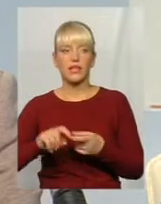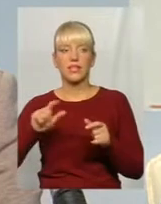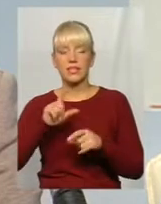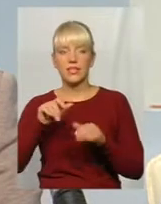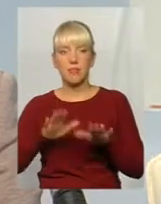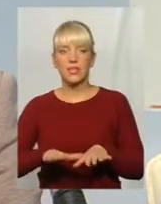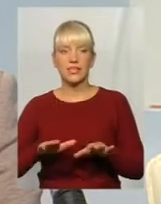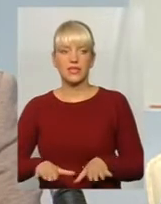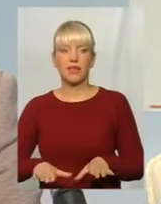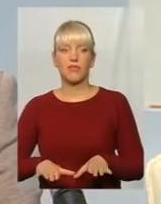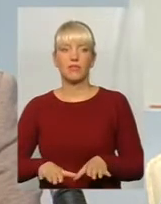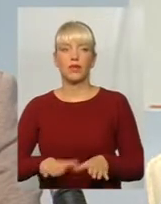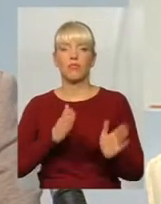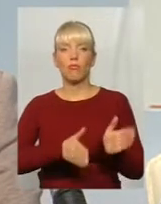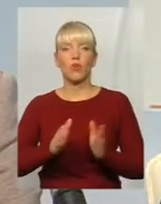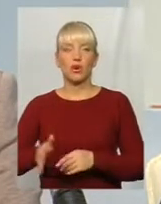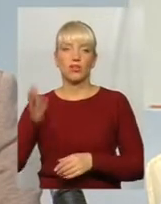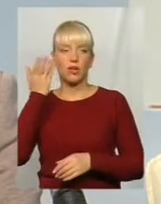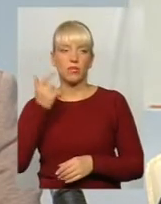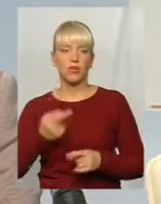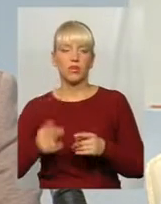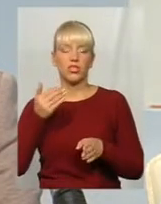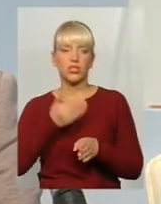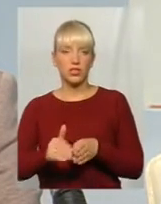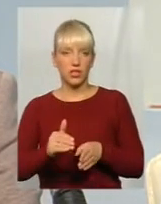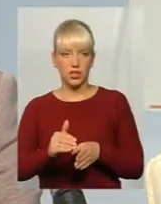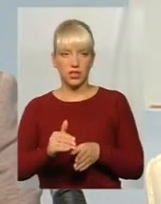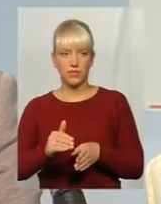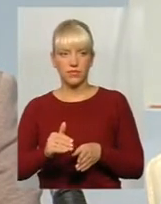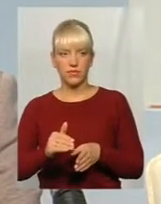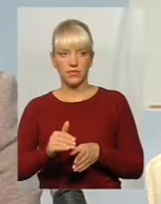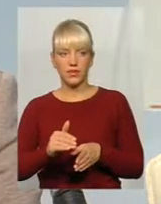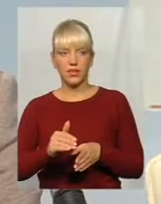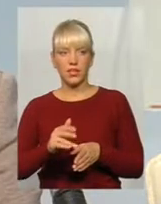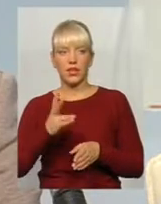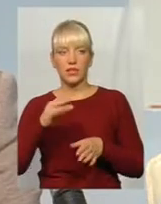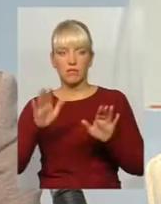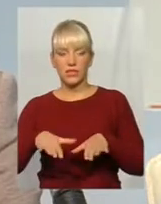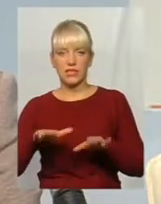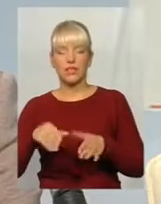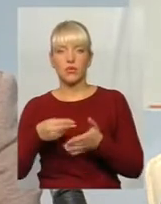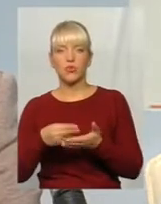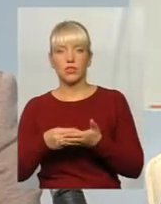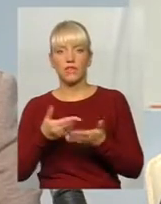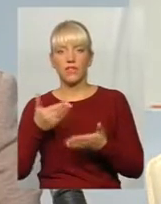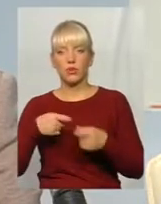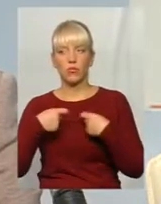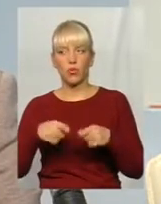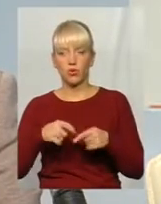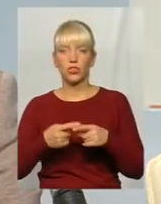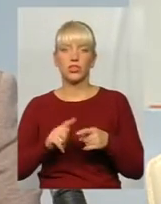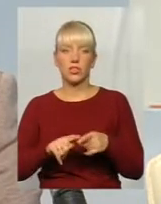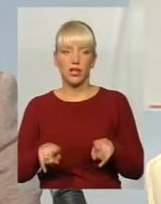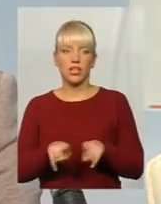місцевими порядками, коли частина йде до місцевого бюджету, від продажу, і так потрібно